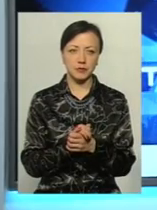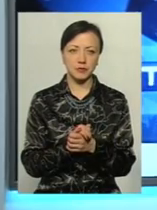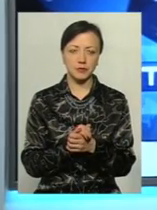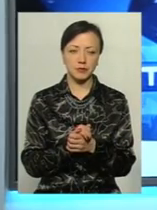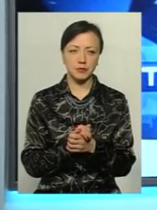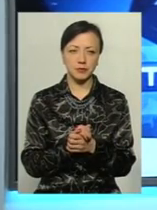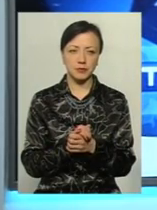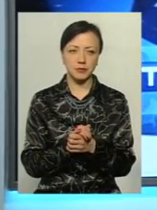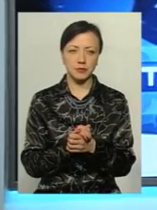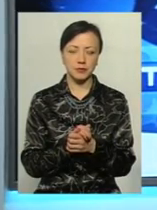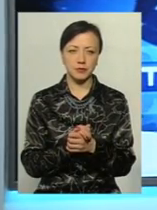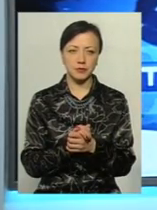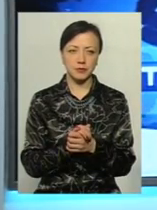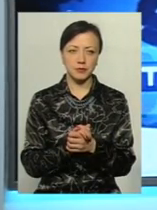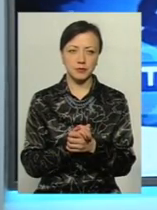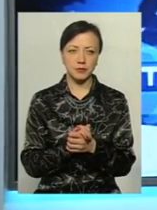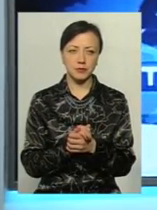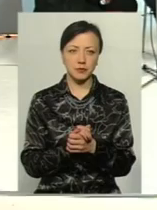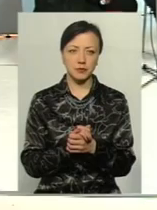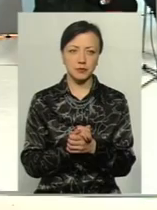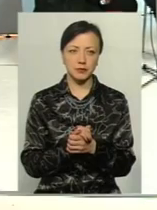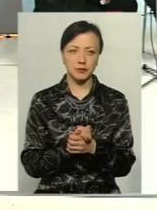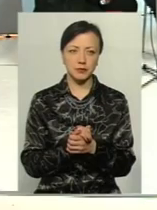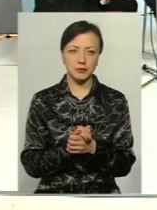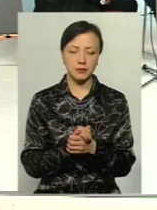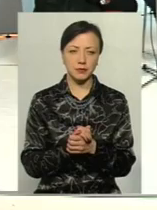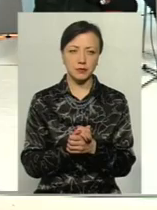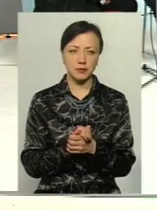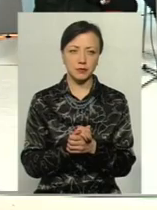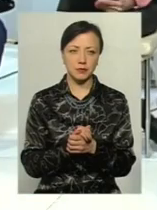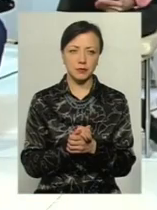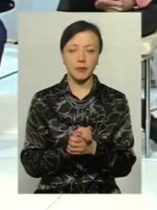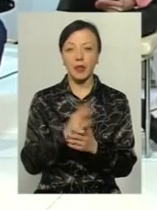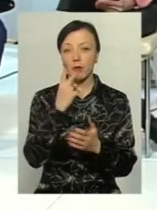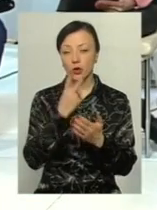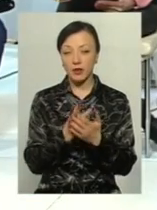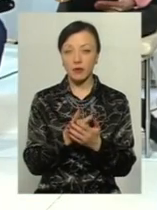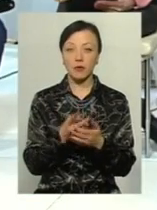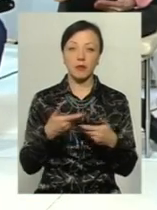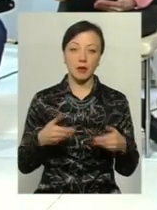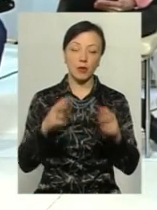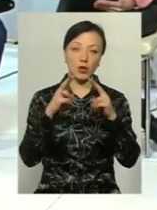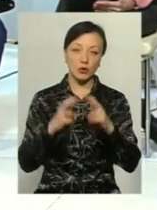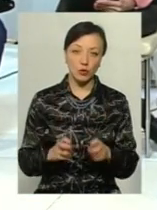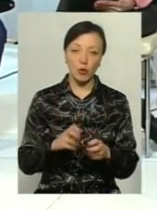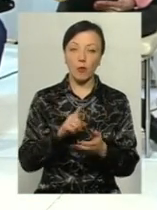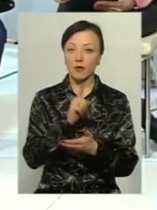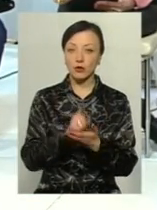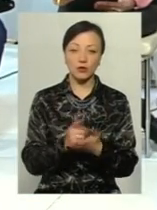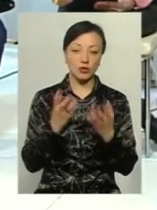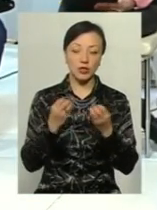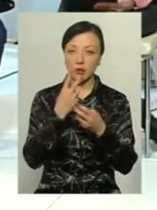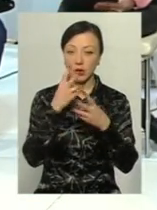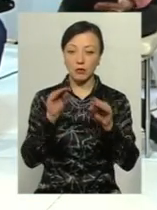позовів і що буде зроблено, аби відсторонити діючого? Ну, подивимось. По-перше, ми проаналізуємо обов'язково. Ми ще не бачили